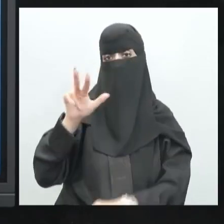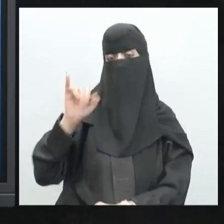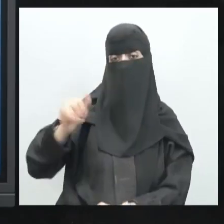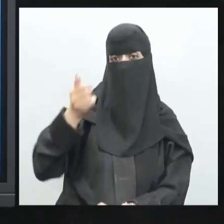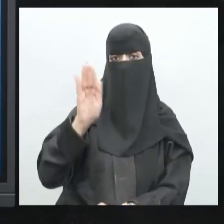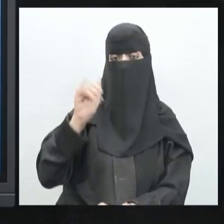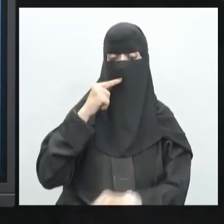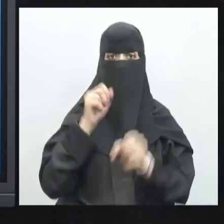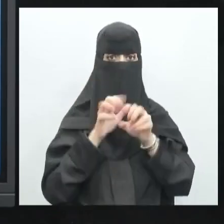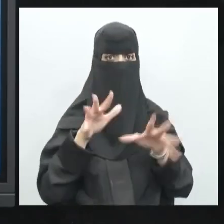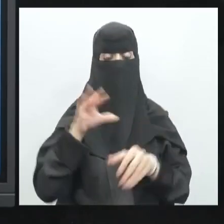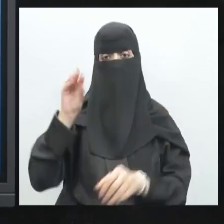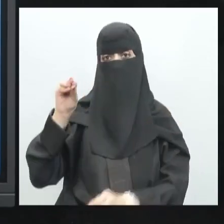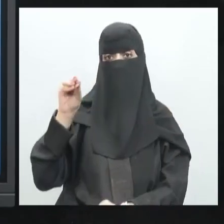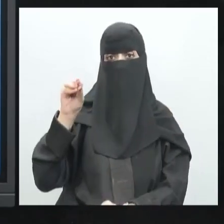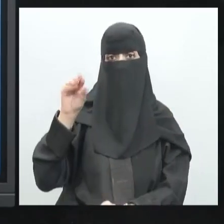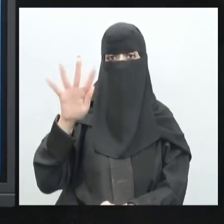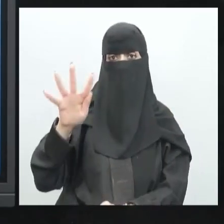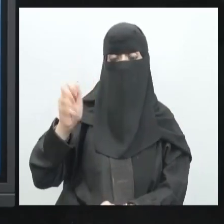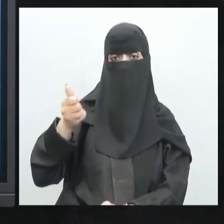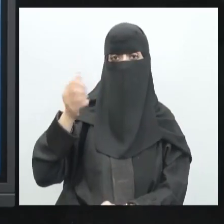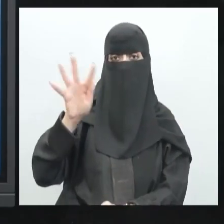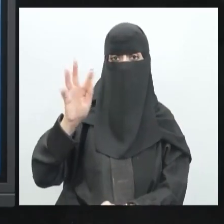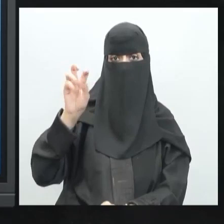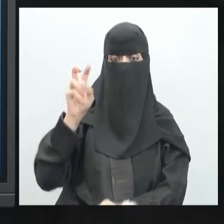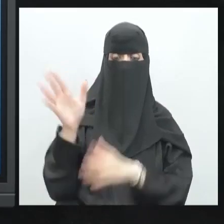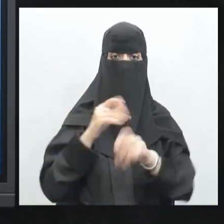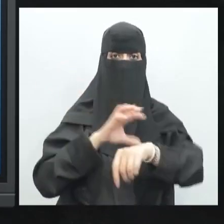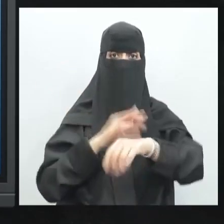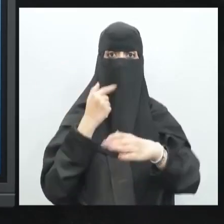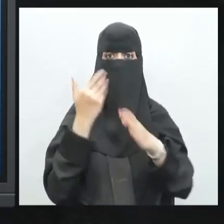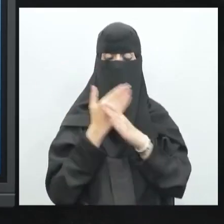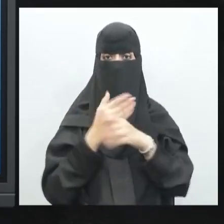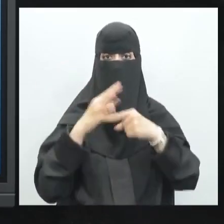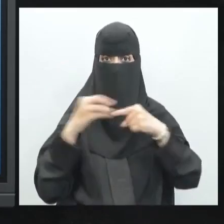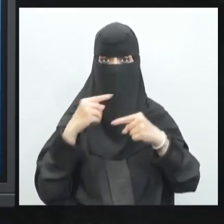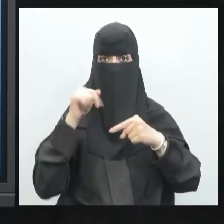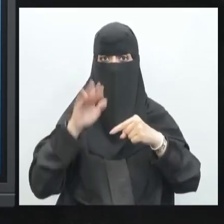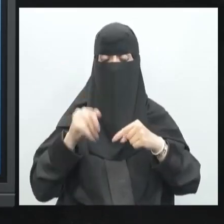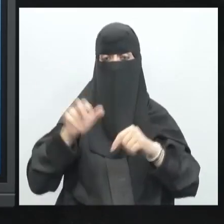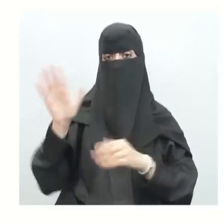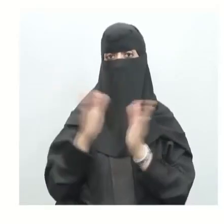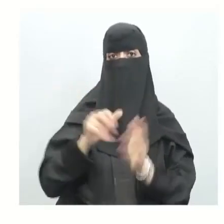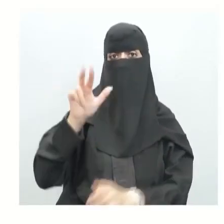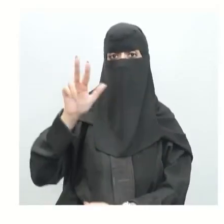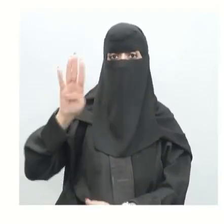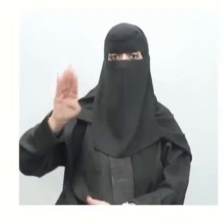كما هو معروف طبيا ومثل ما ذكرنا ونؤكد اليوم أن السبب هو نقص عنصر الكاليسيوم